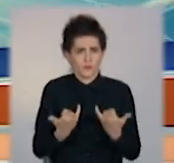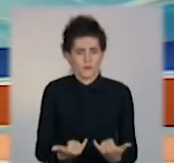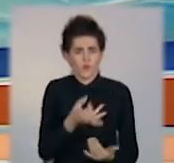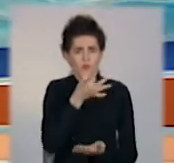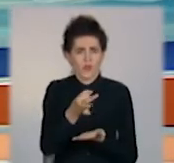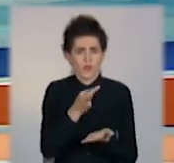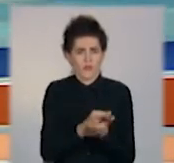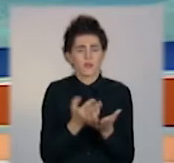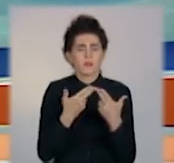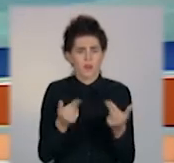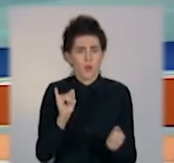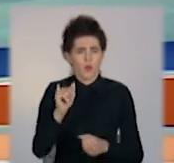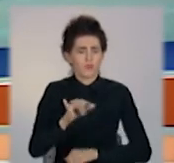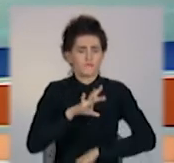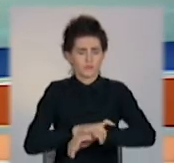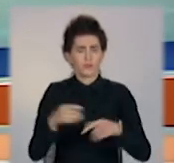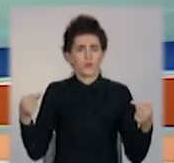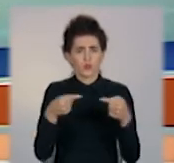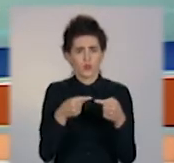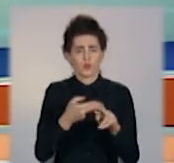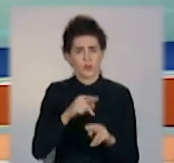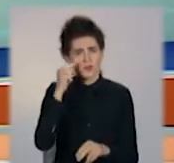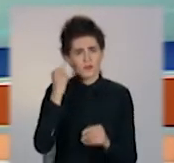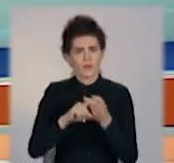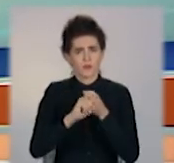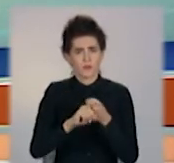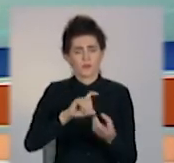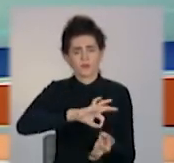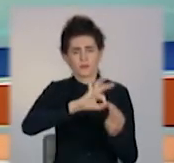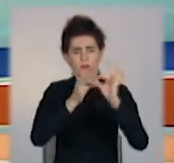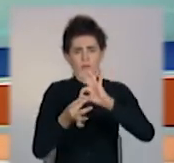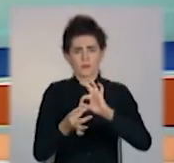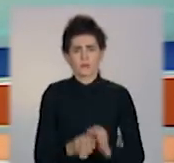-19 підтвердився. Подробиці в наших кореспондентів.